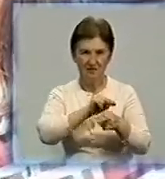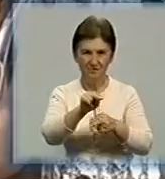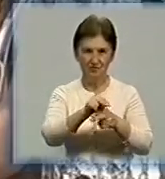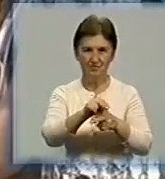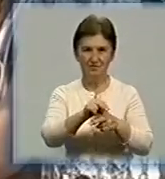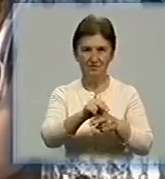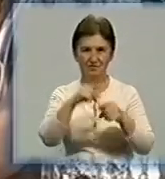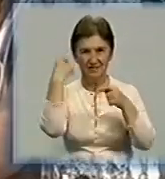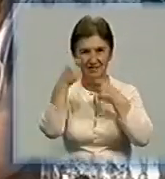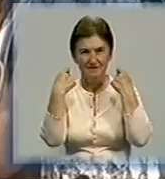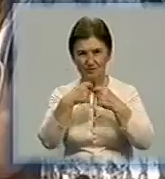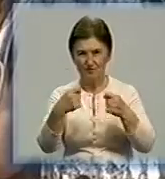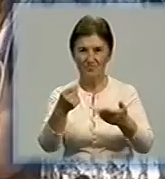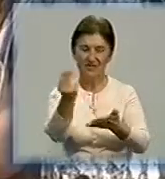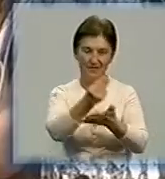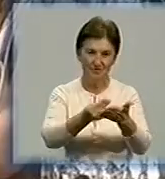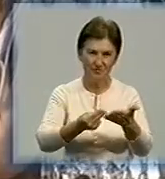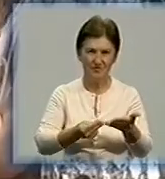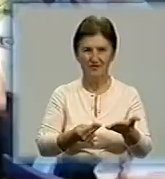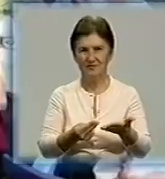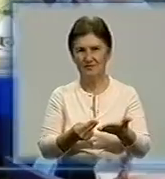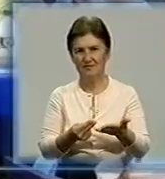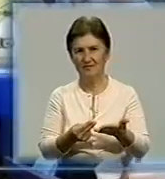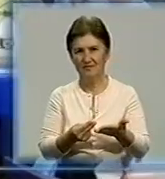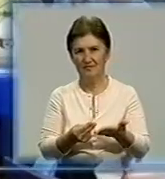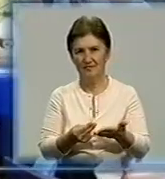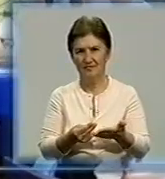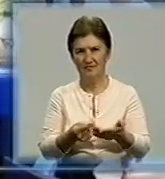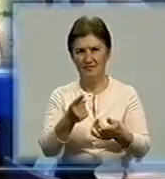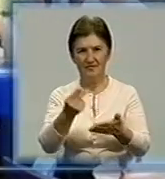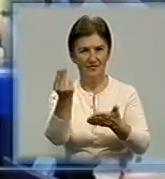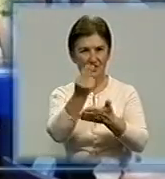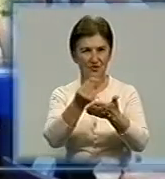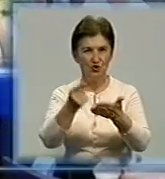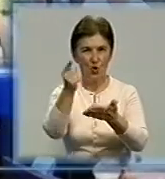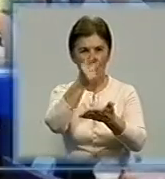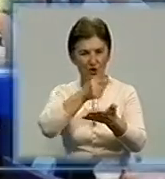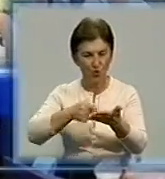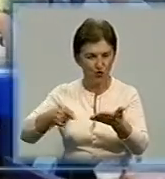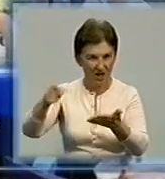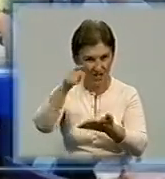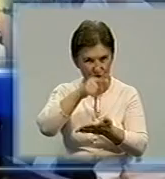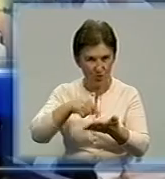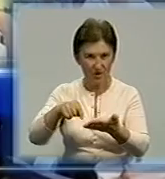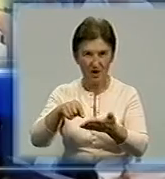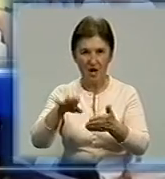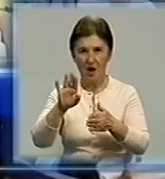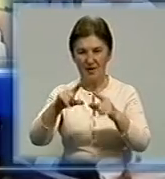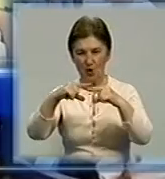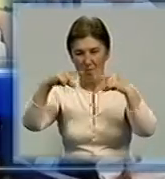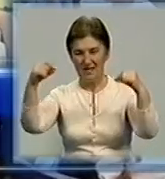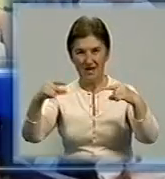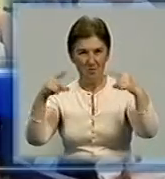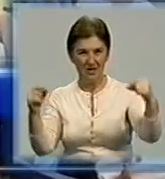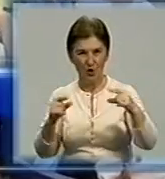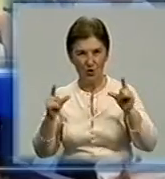'язувані хустин. Більшість малюють у техніці городецький розпис. Спочатку малюється кружечок, потім пелюстки, і